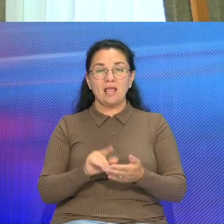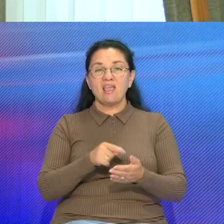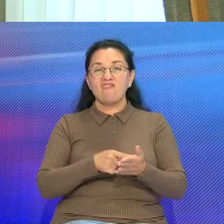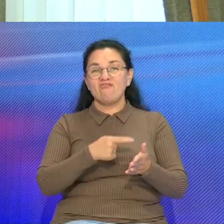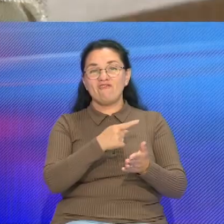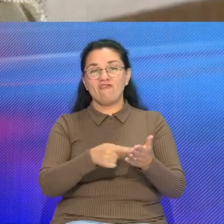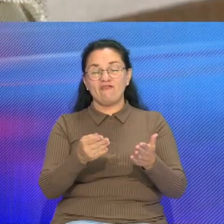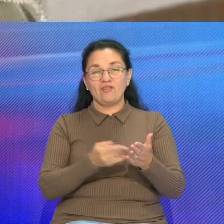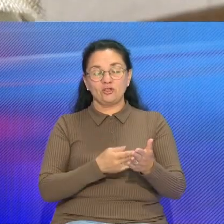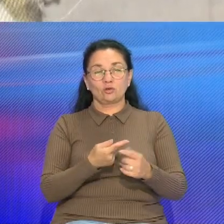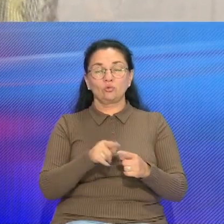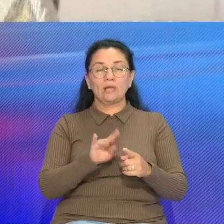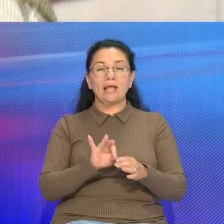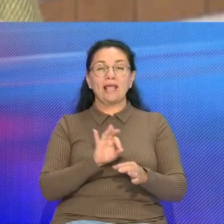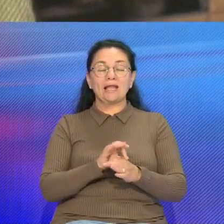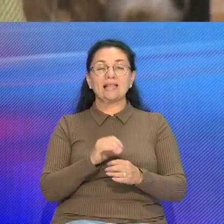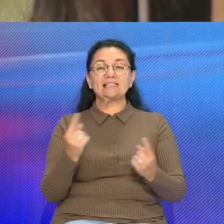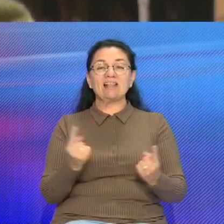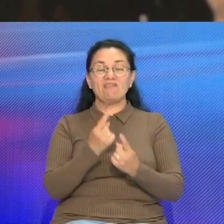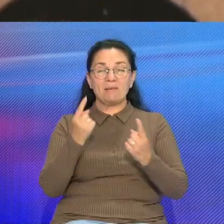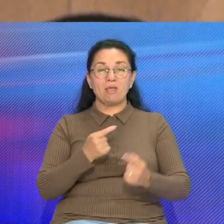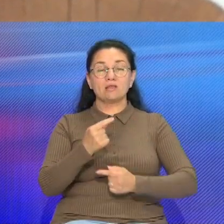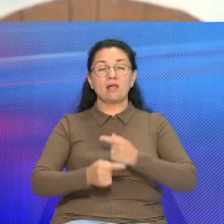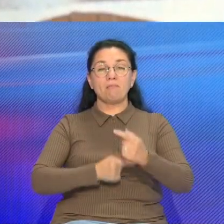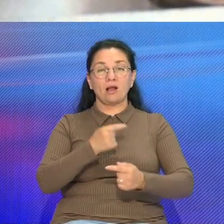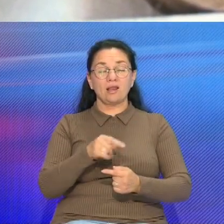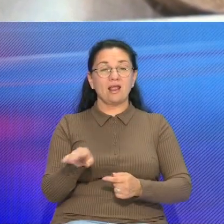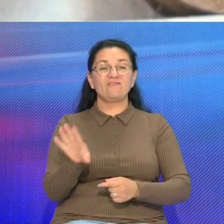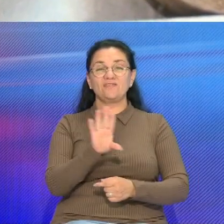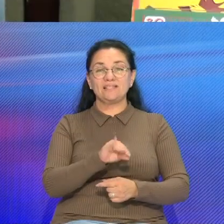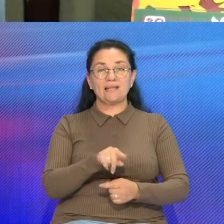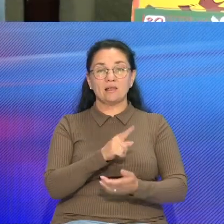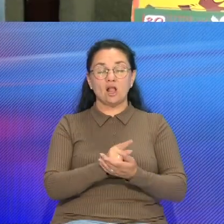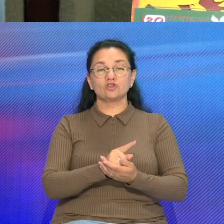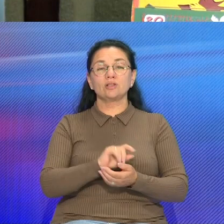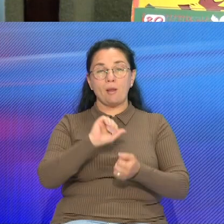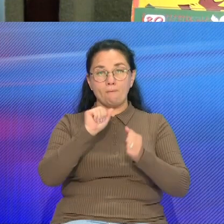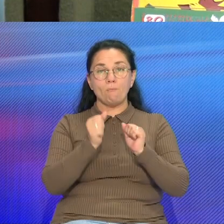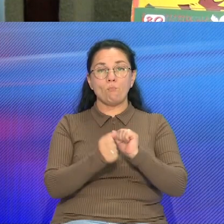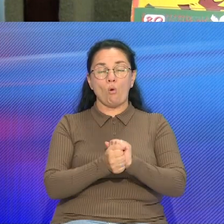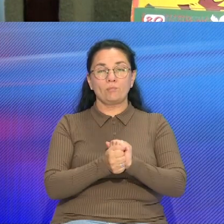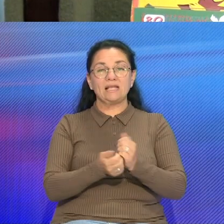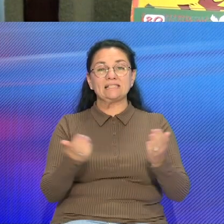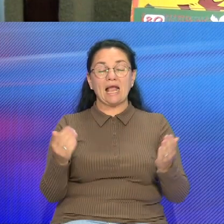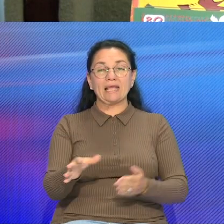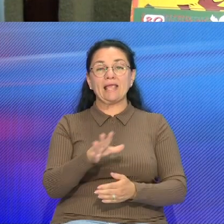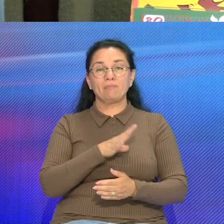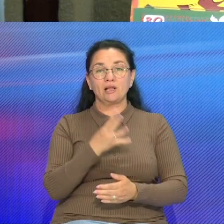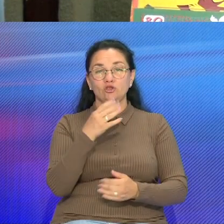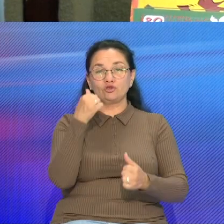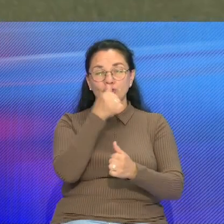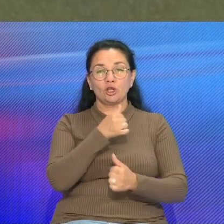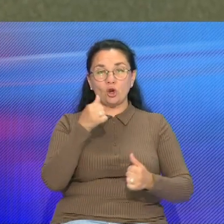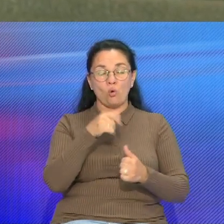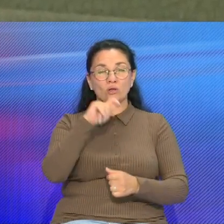и быть не может Сучасное поколение и все наступные повинны ведать про военные подеи И помнить, якими были амальчатыры годы великая